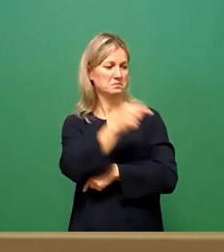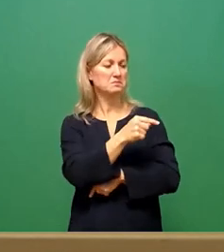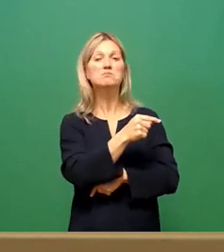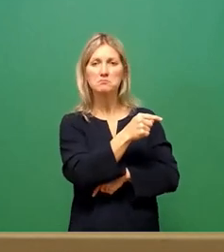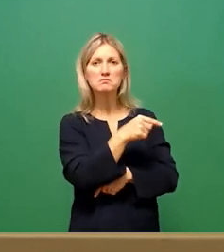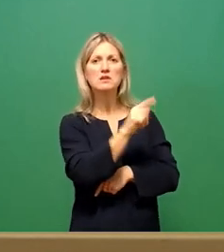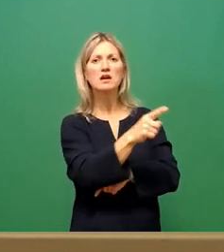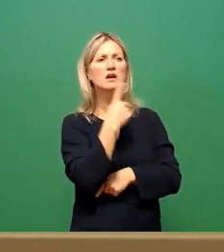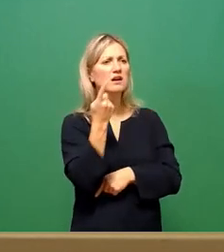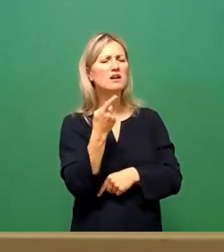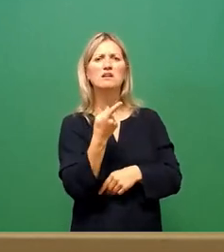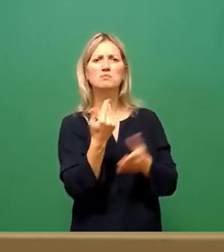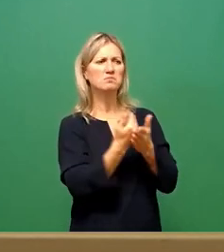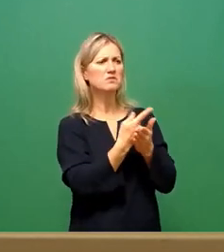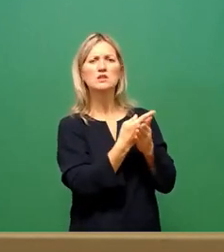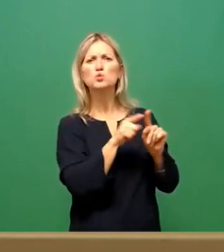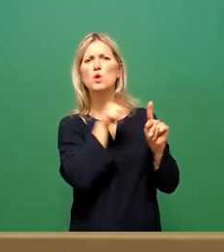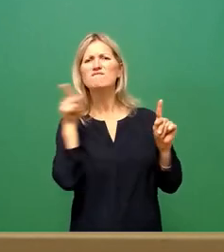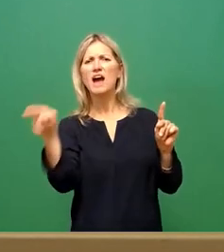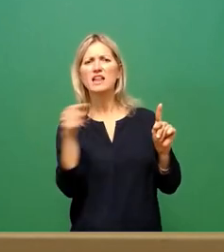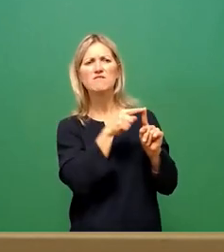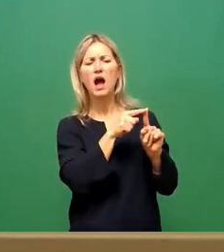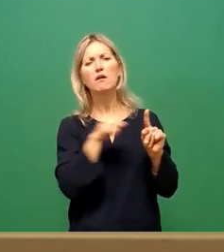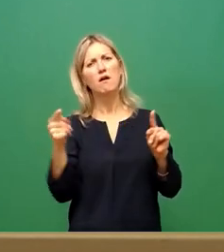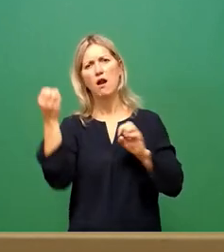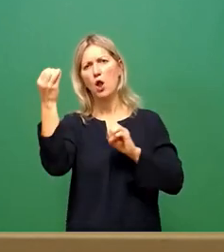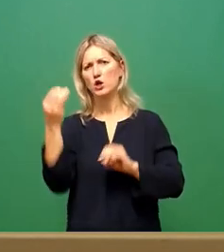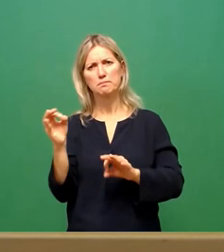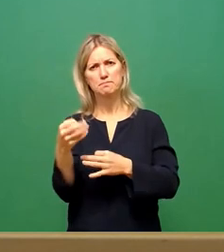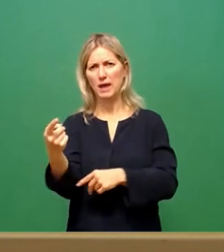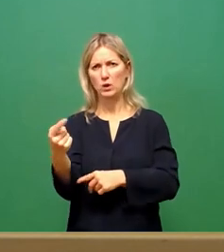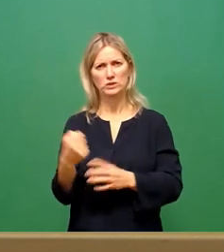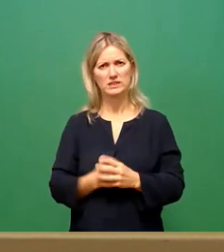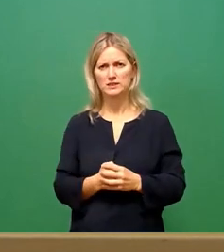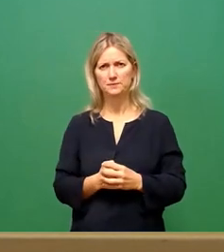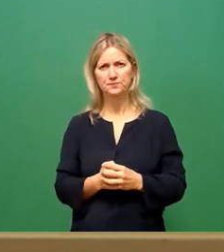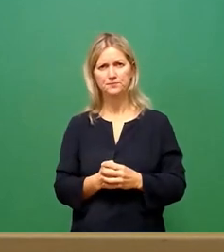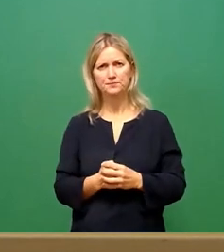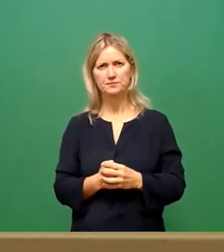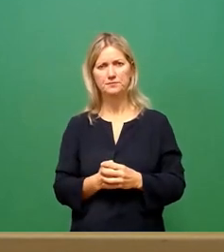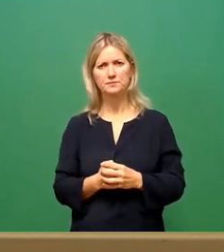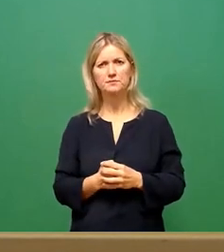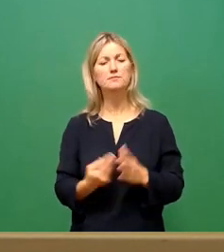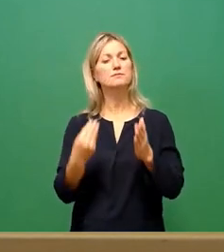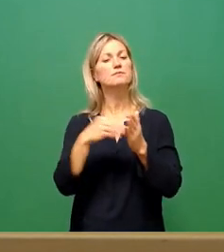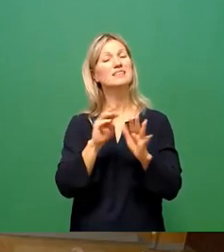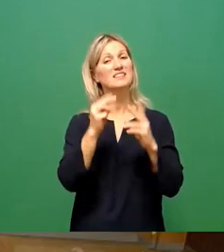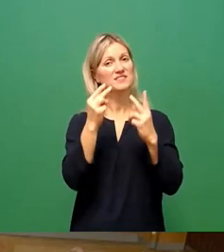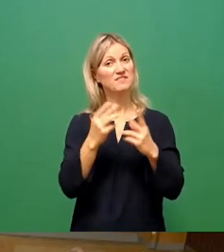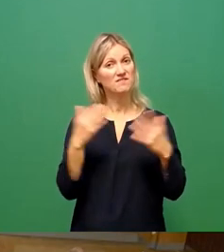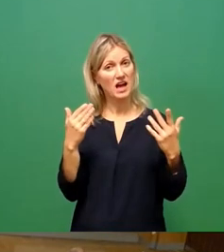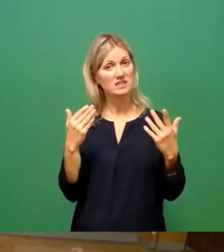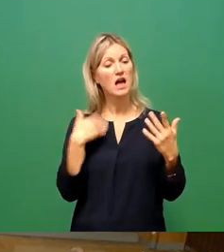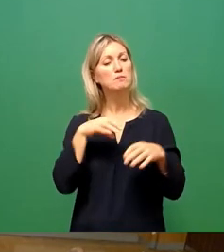Bundes ab. Ich will aber auch eines betonen und da stimme ich mit vielen Stadträten und Stadträten überein. Jede